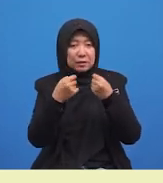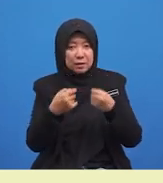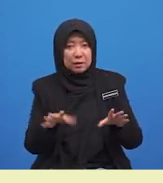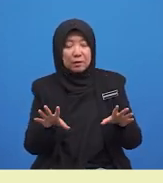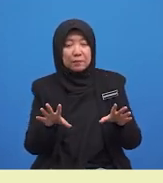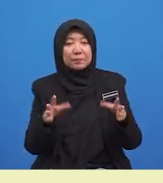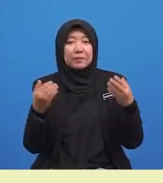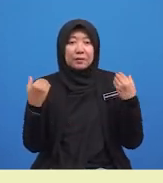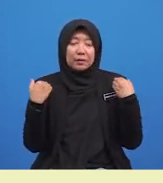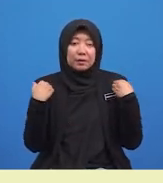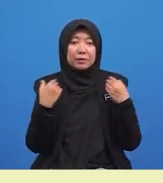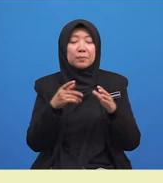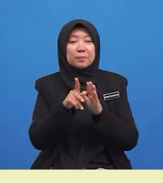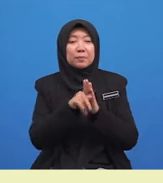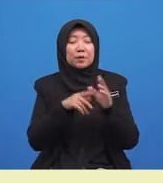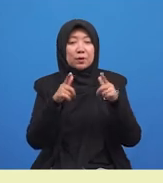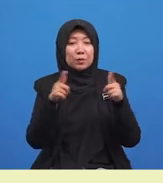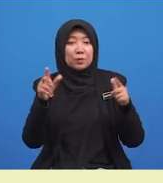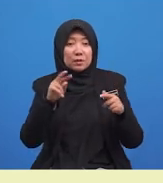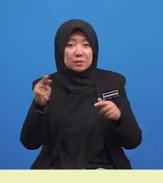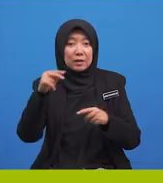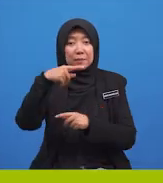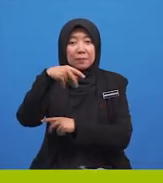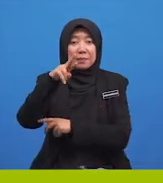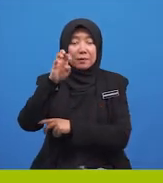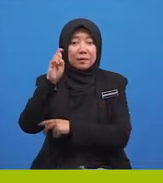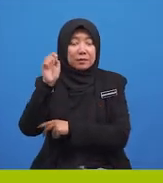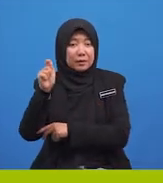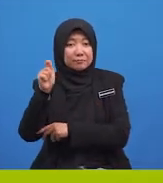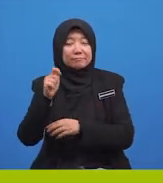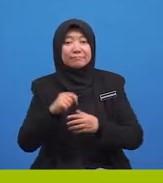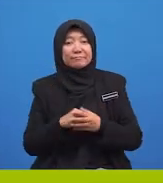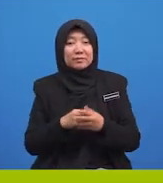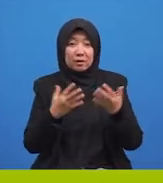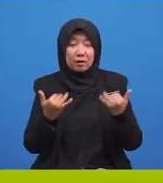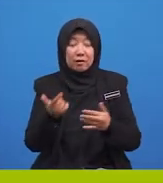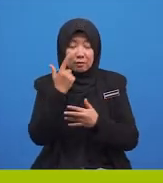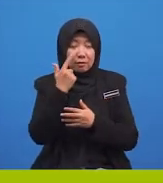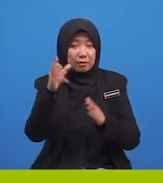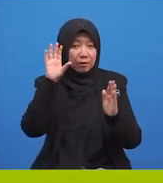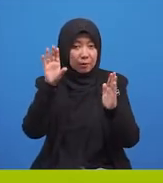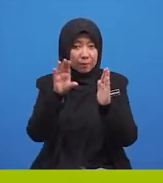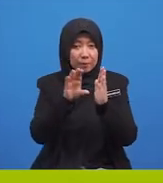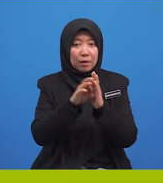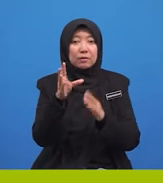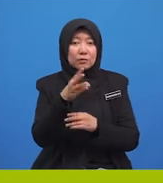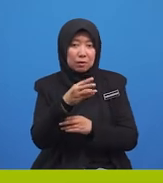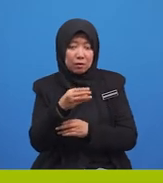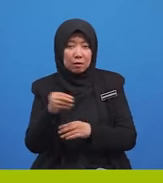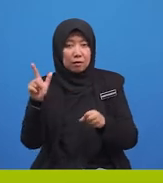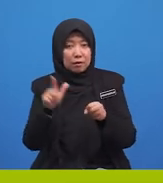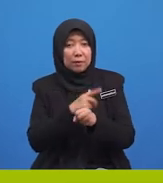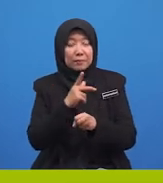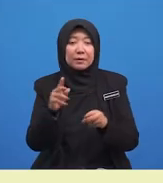mengalami perluasan predikat. Sekarang, lihat gambar dan lengkapkan